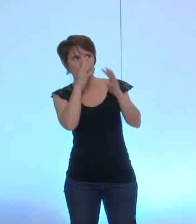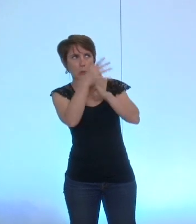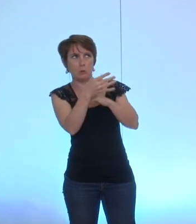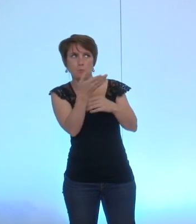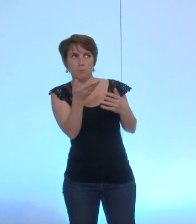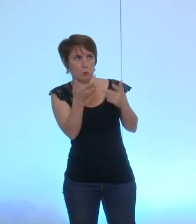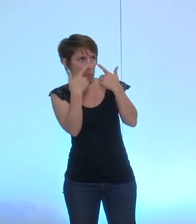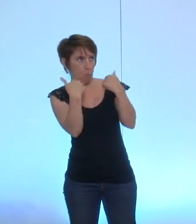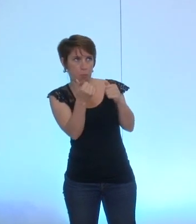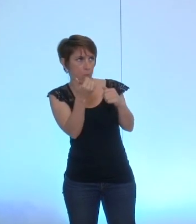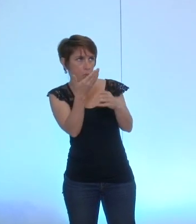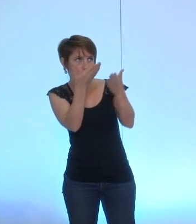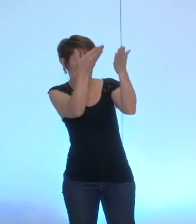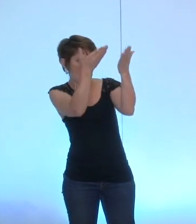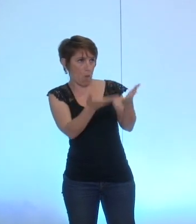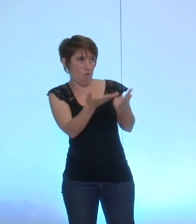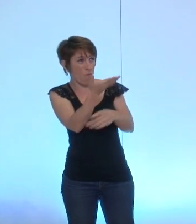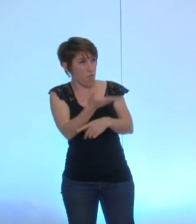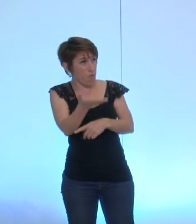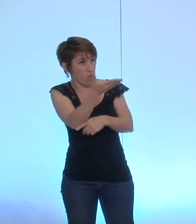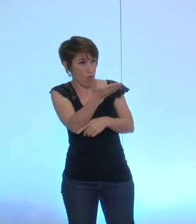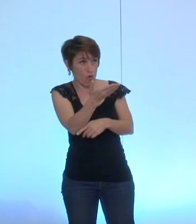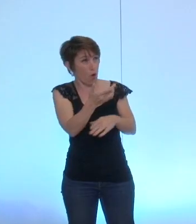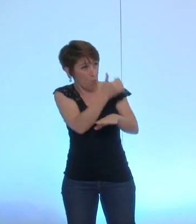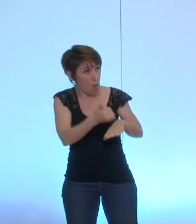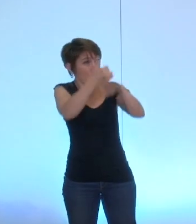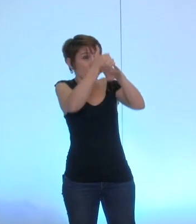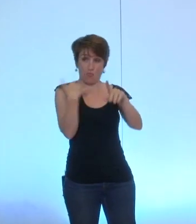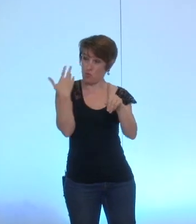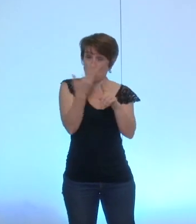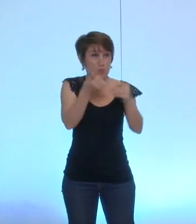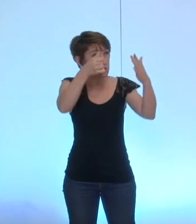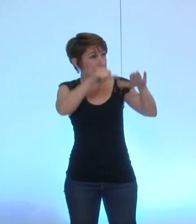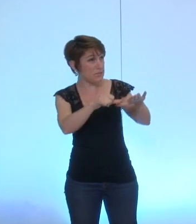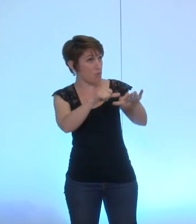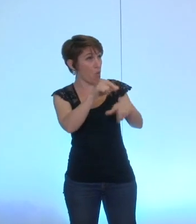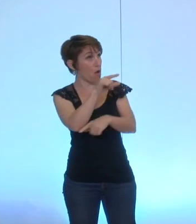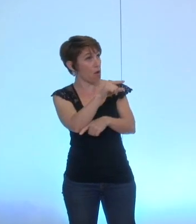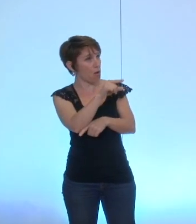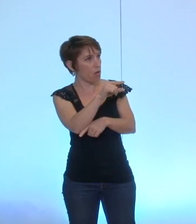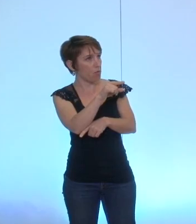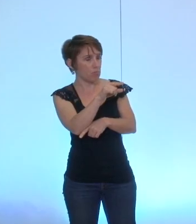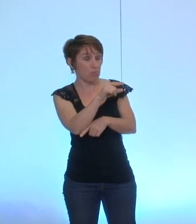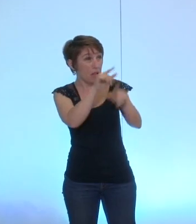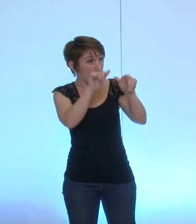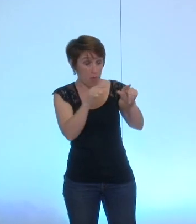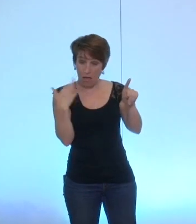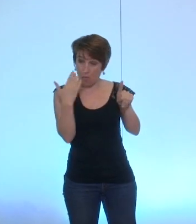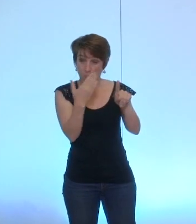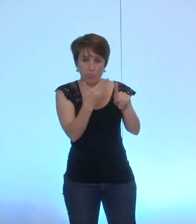incapacité vous au bout de six mois de nous avoir proposé un texte